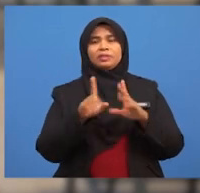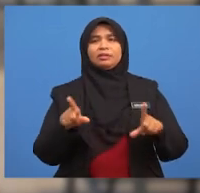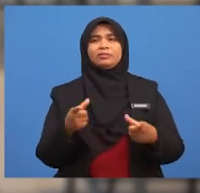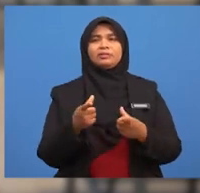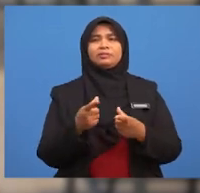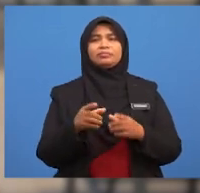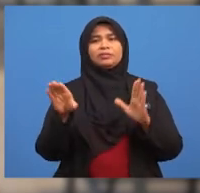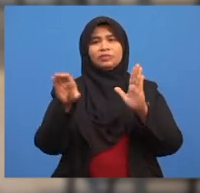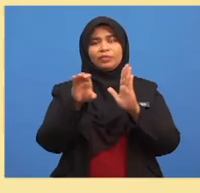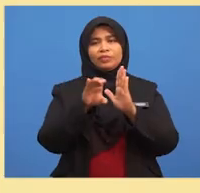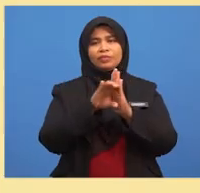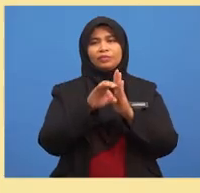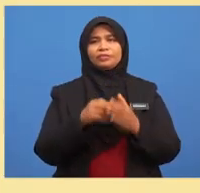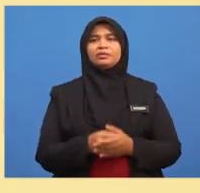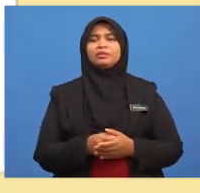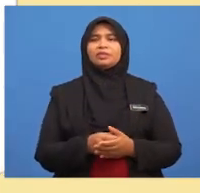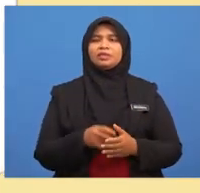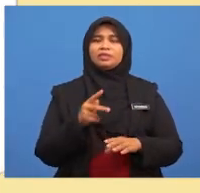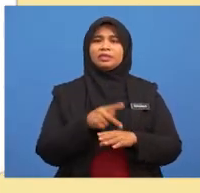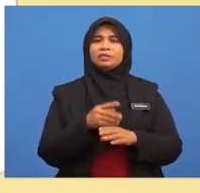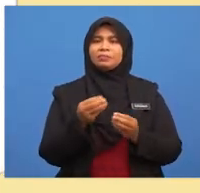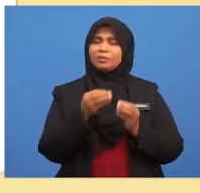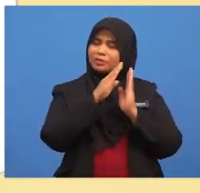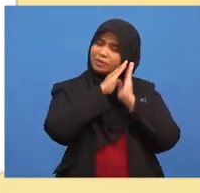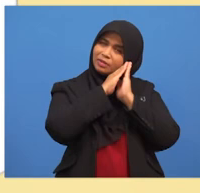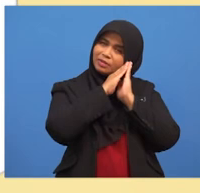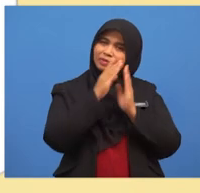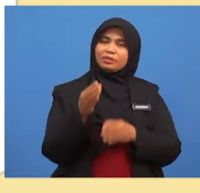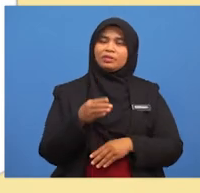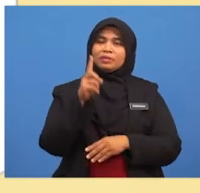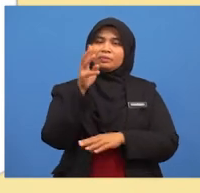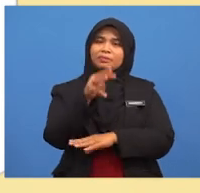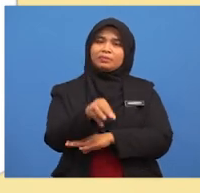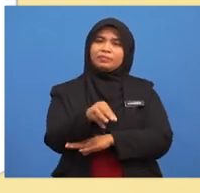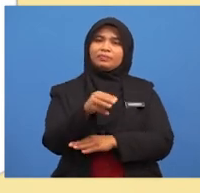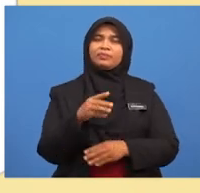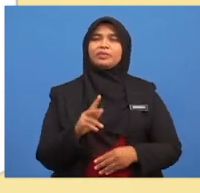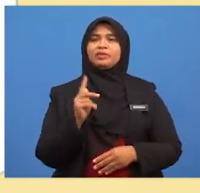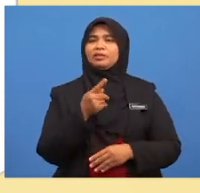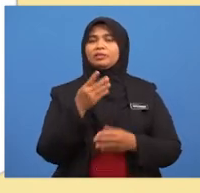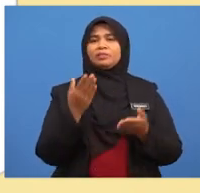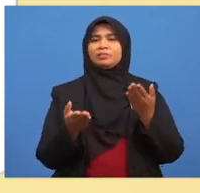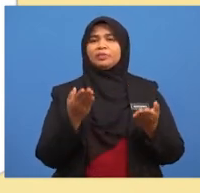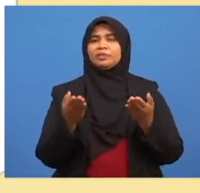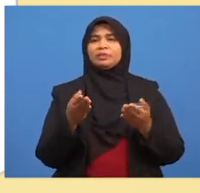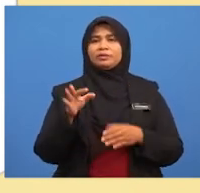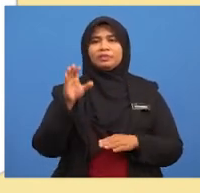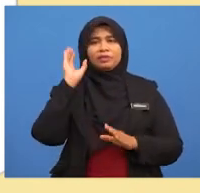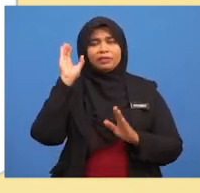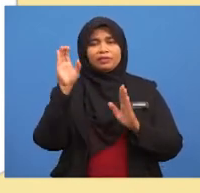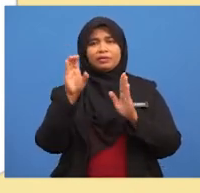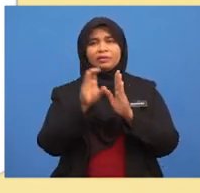Contohnya, ketika kita hendak tidur pada suatu malam, kita mungkin menggambarkan